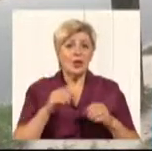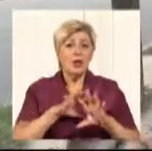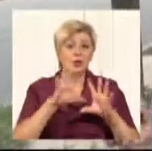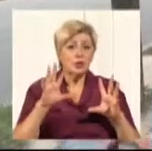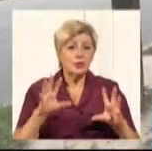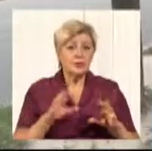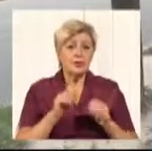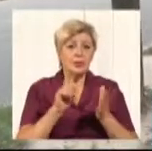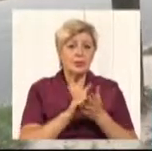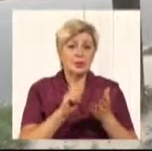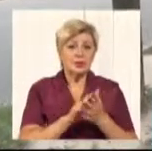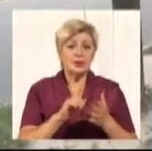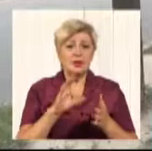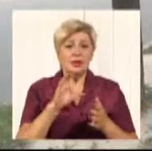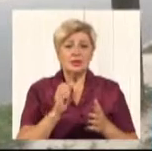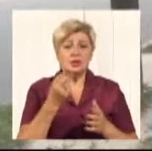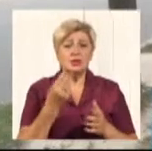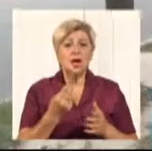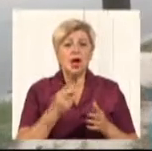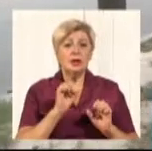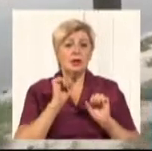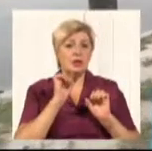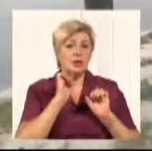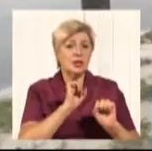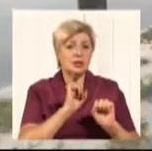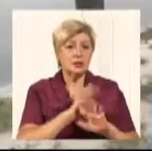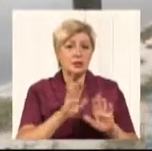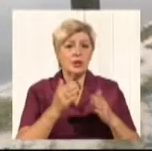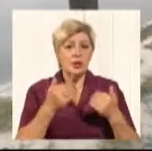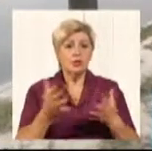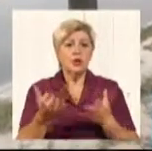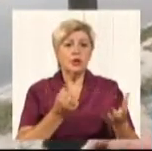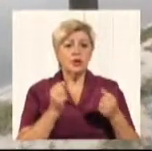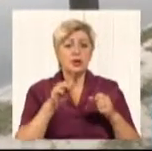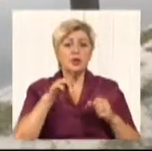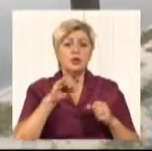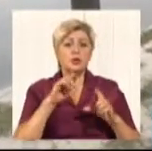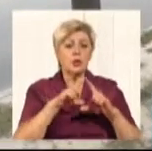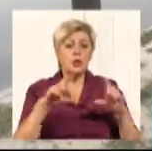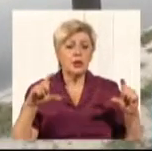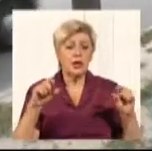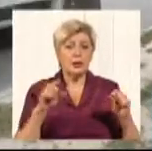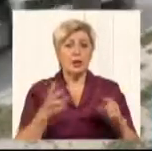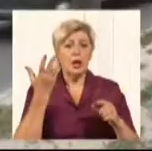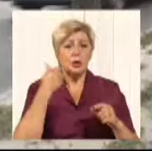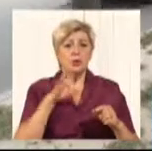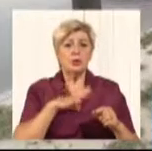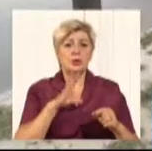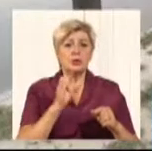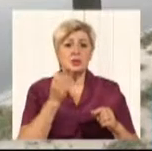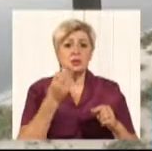пенсіонери, соціально незахищені верства населення, вони ж отримали тюнери, тоді, в свій час, коли була соціальна програма.